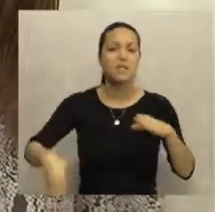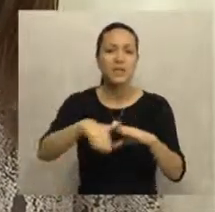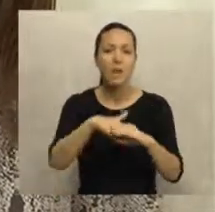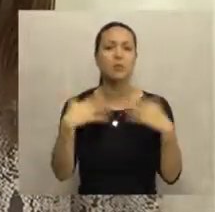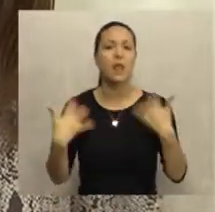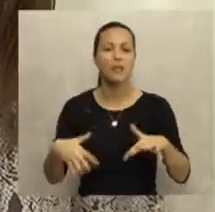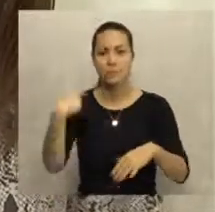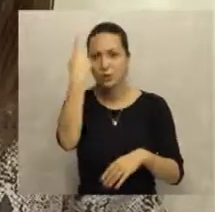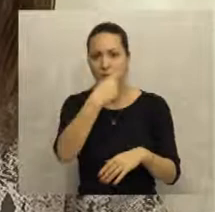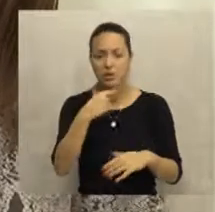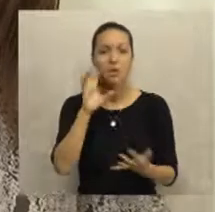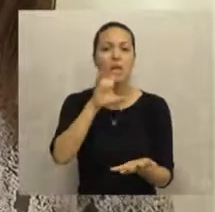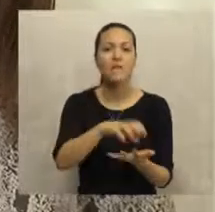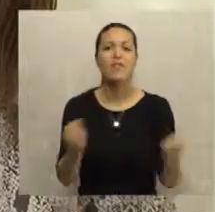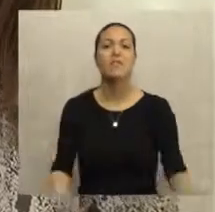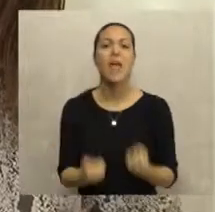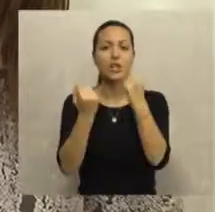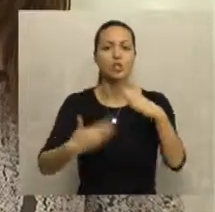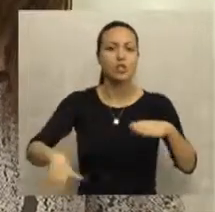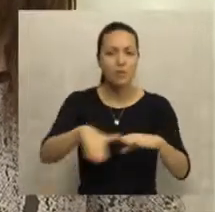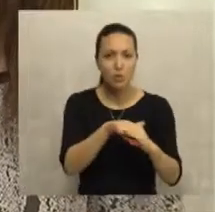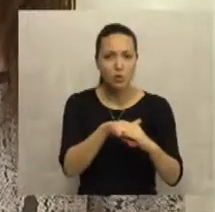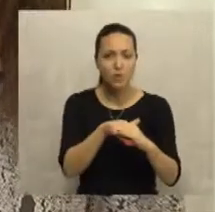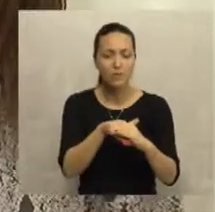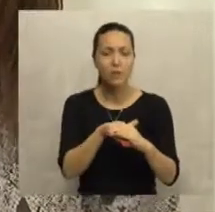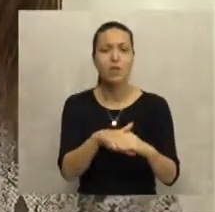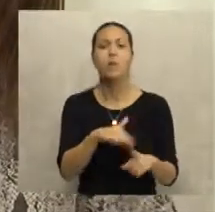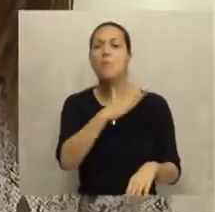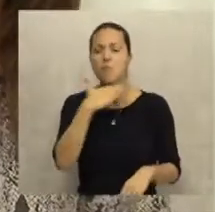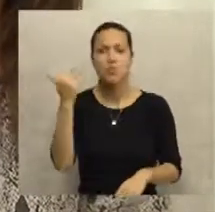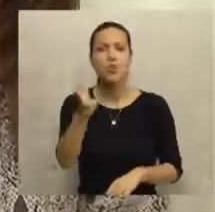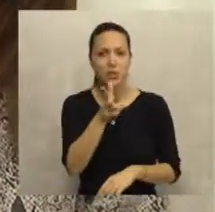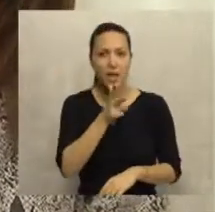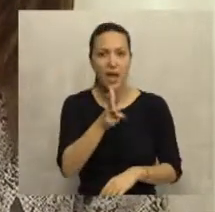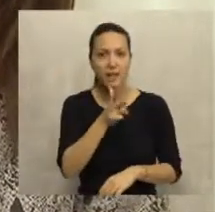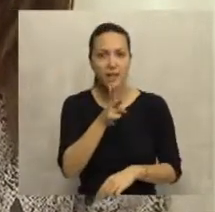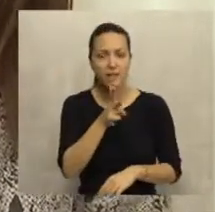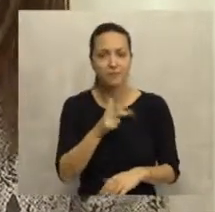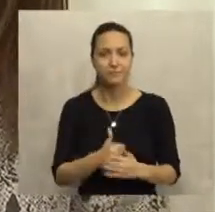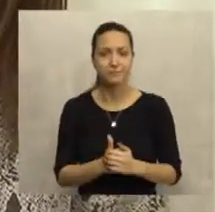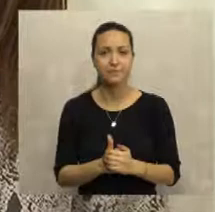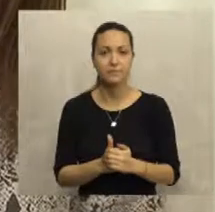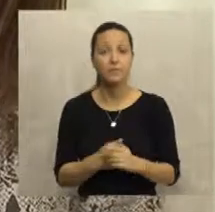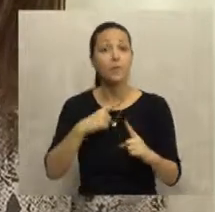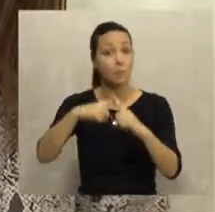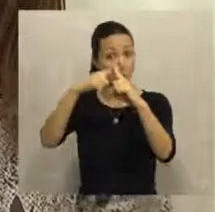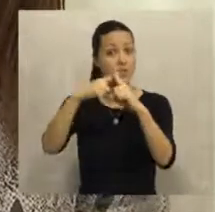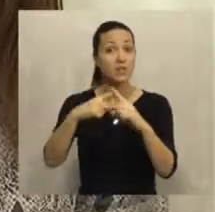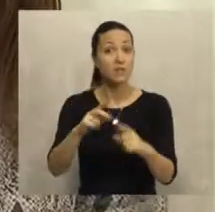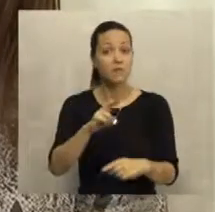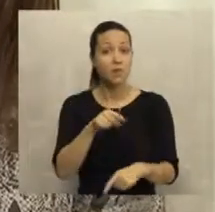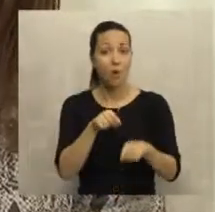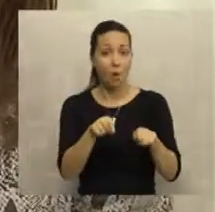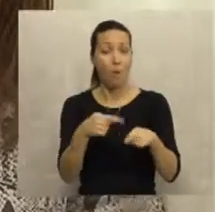tiče zapošljavanja nezaposlenih lica iz kategorije teže zapošljivih, isto imamo puno zahteva. Tako da su